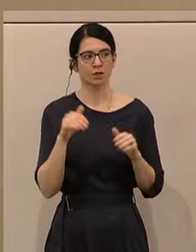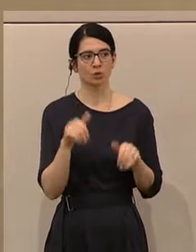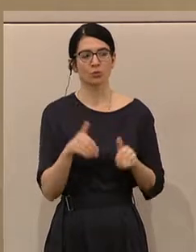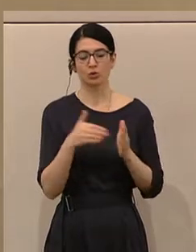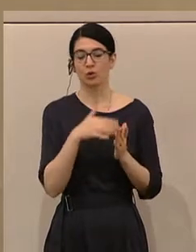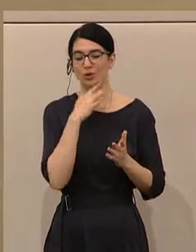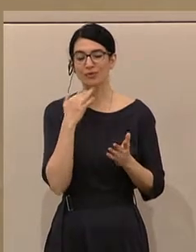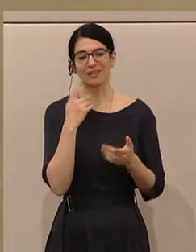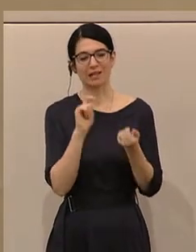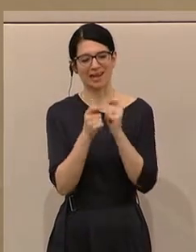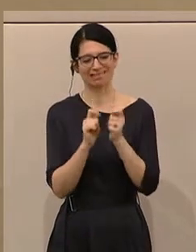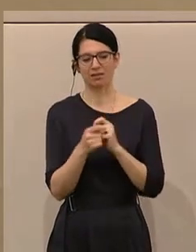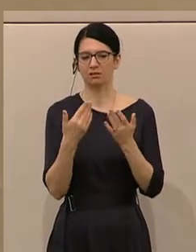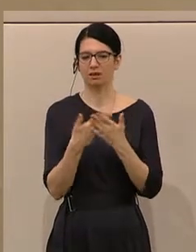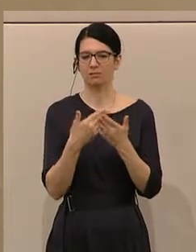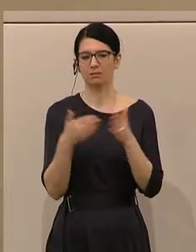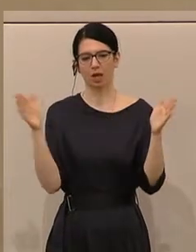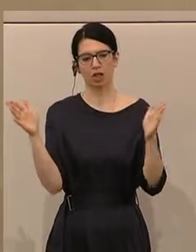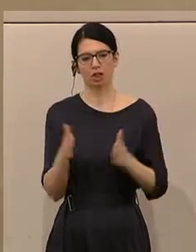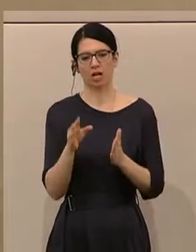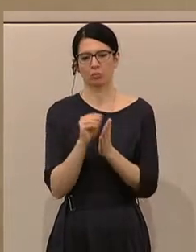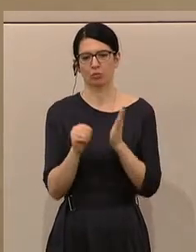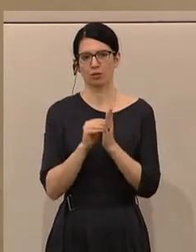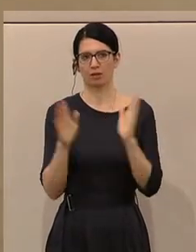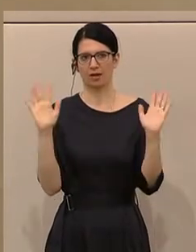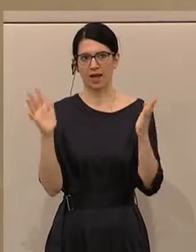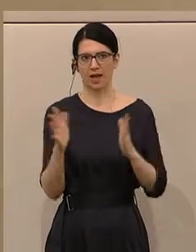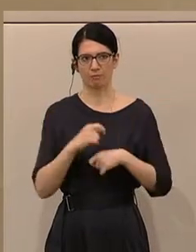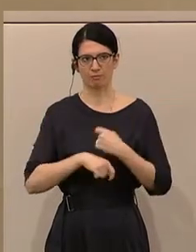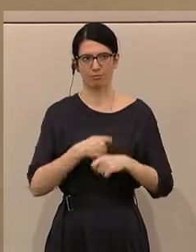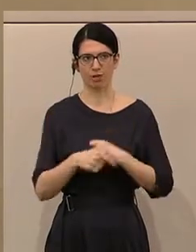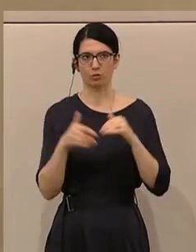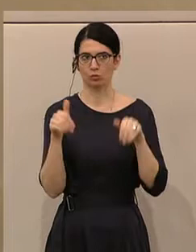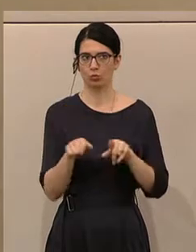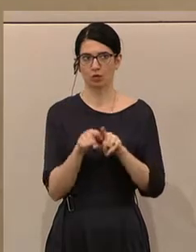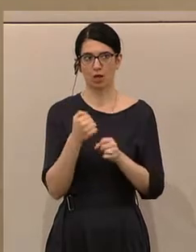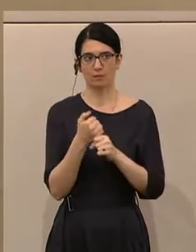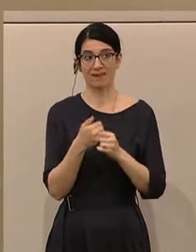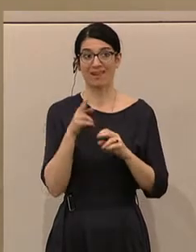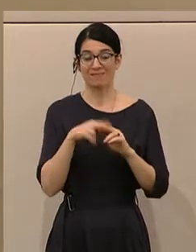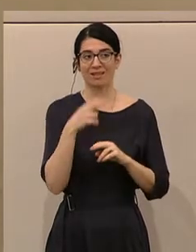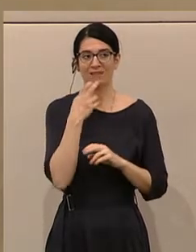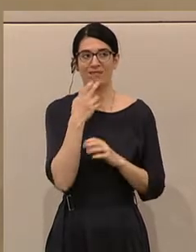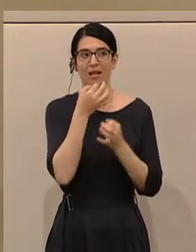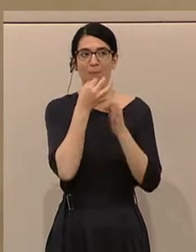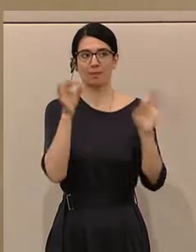vieles machen. Da können wir noch gewaltig herunterkommen. Und wir müssen das auch tun, wenn wir besser werden wollen.